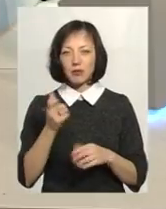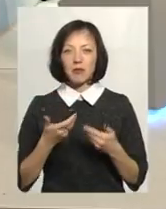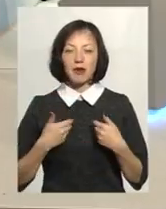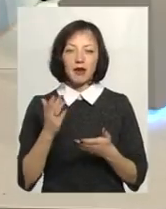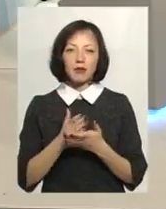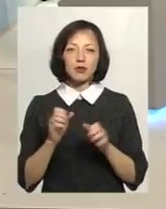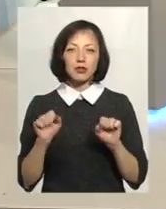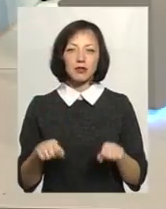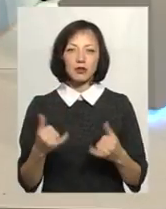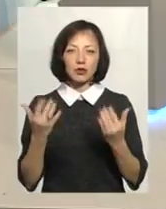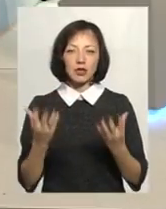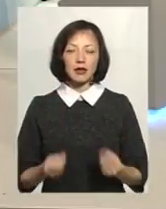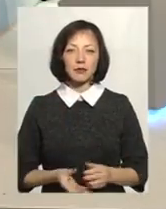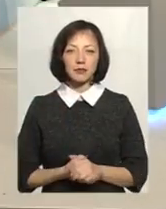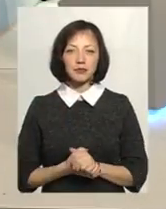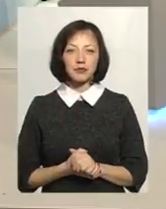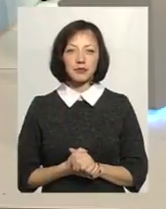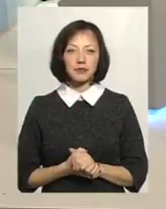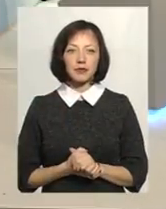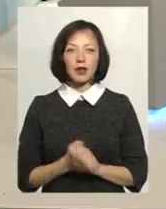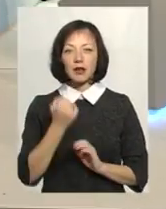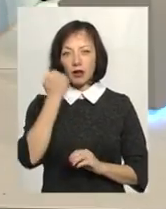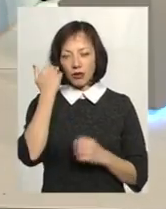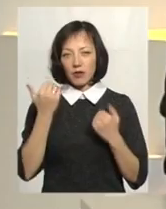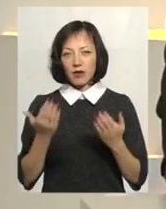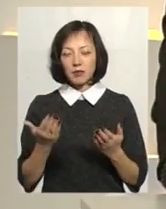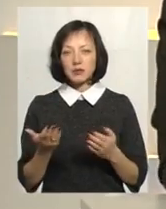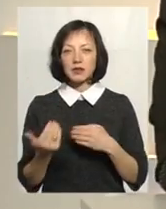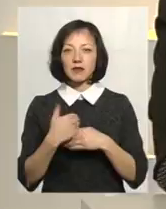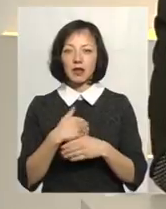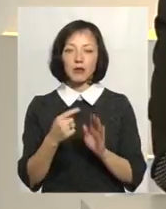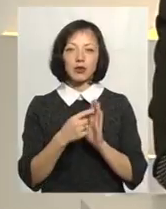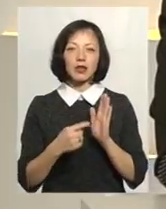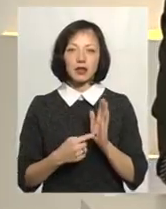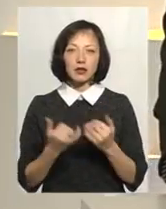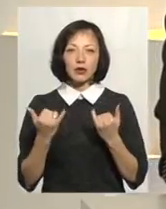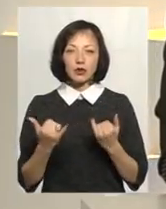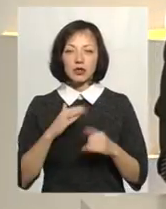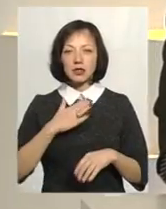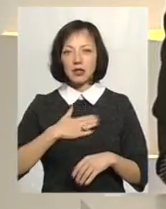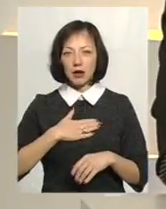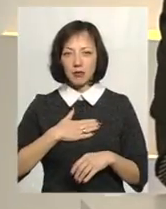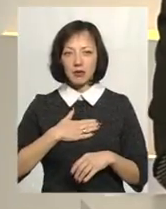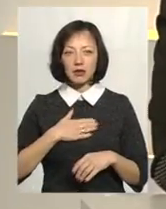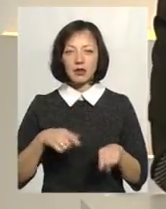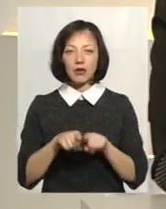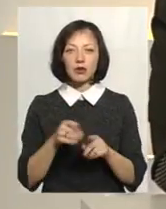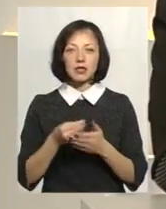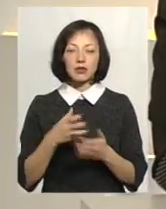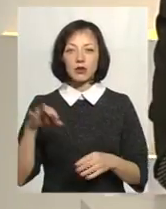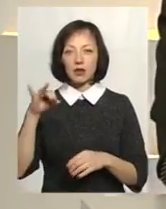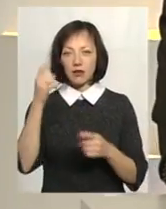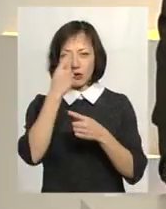маємо цю можливість на сьогоднішній день. Дякую. Велика дівчата, що завітали і поділилися сьогодні з нами такою цінною